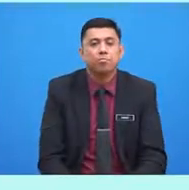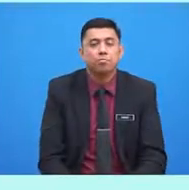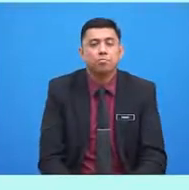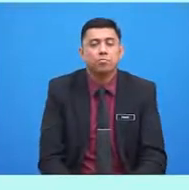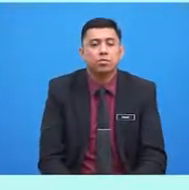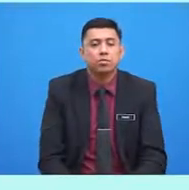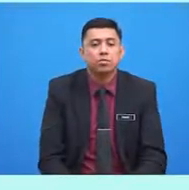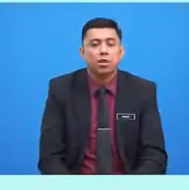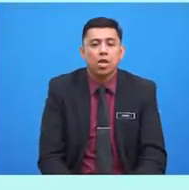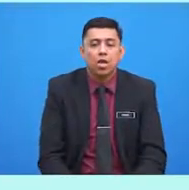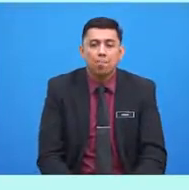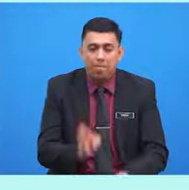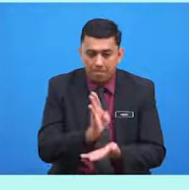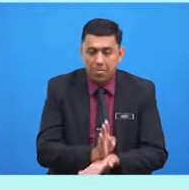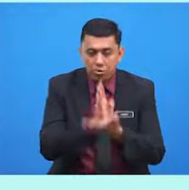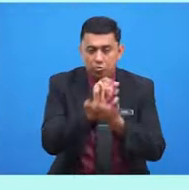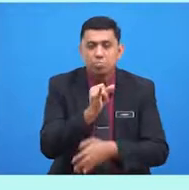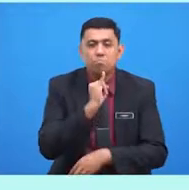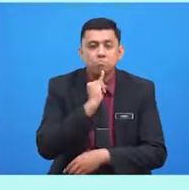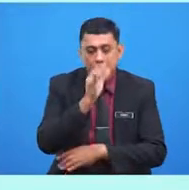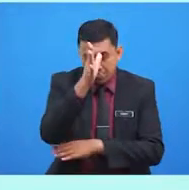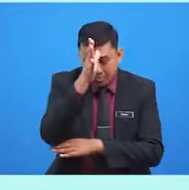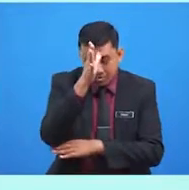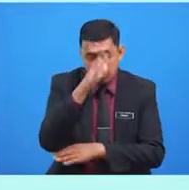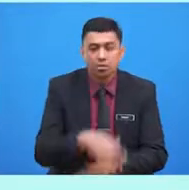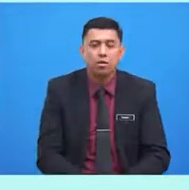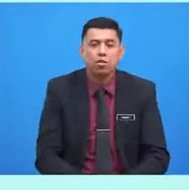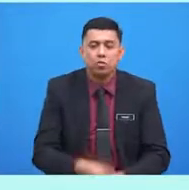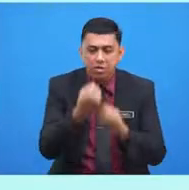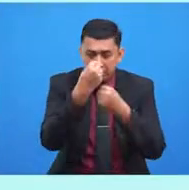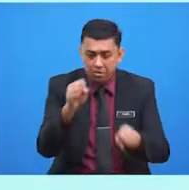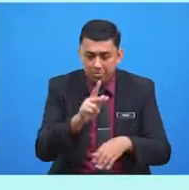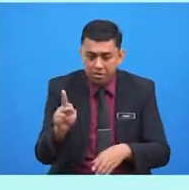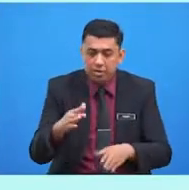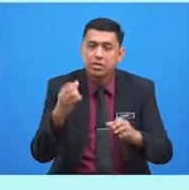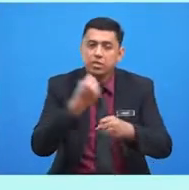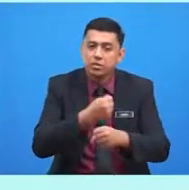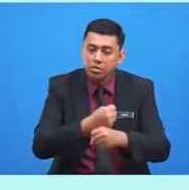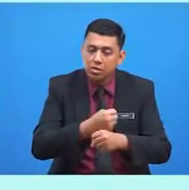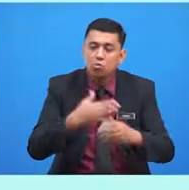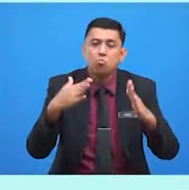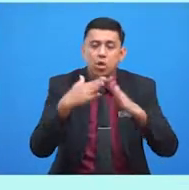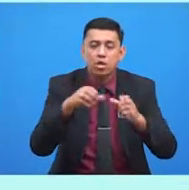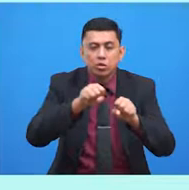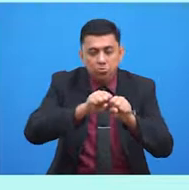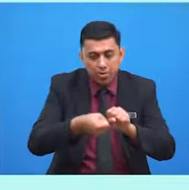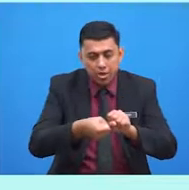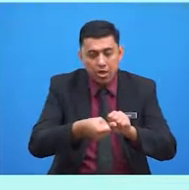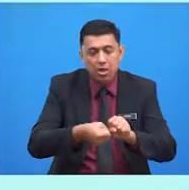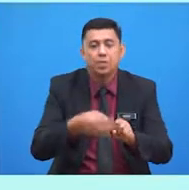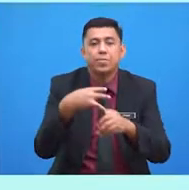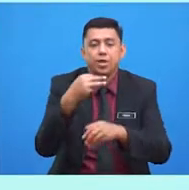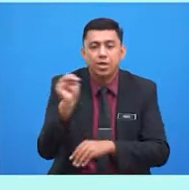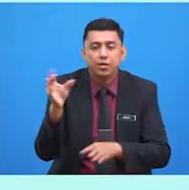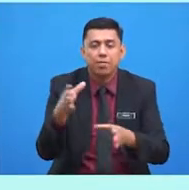membantu ibu bapa untuk menyiapkan kerja rumah supaya mereka dapat